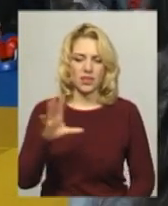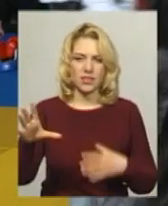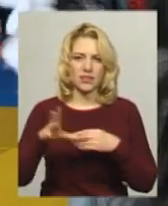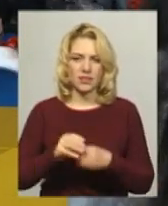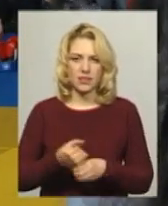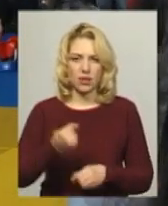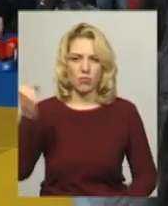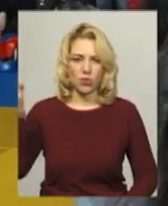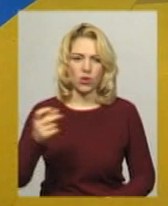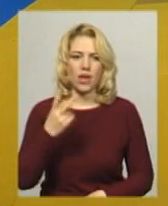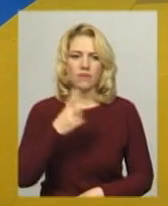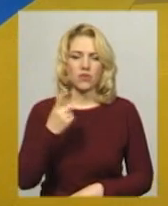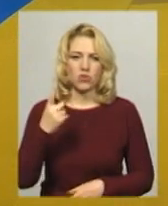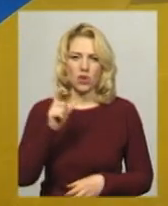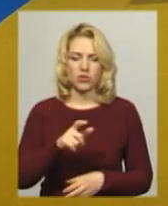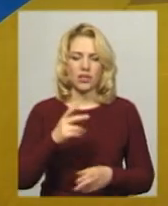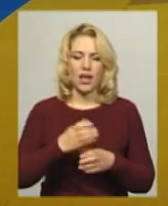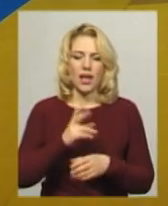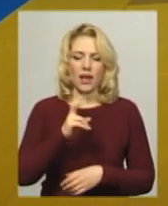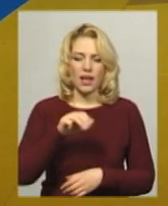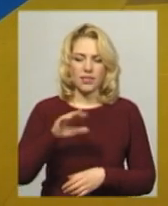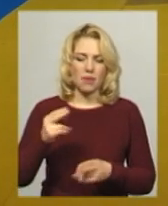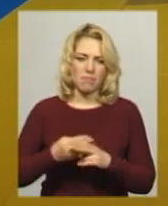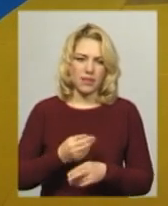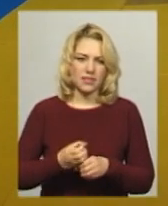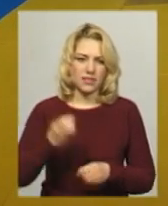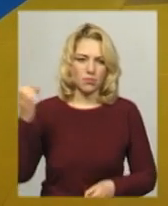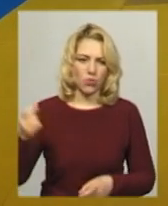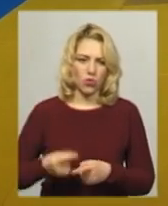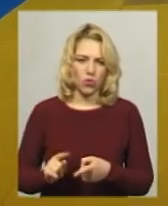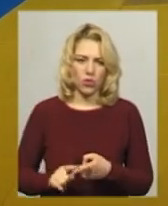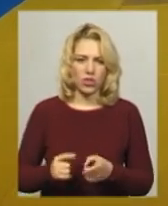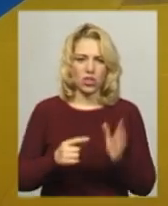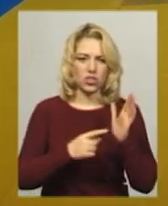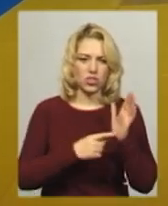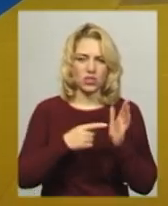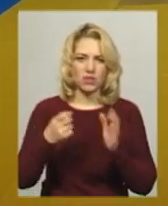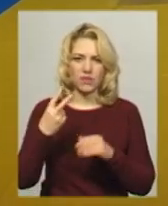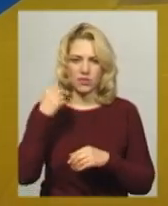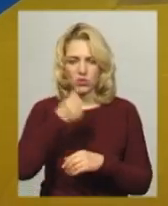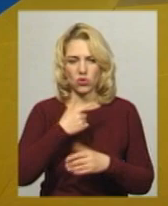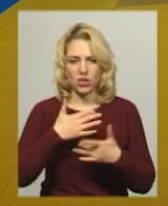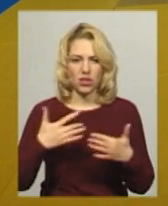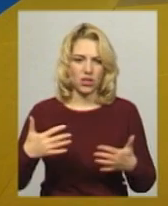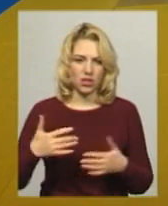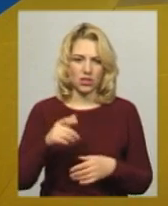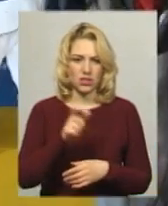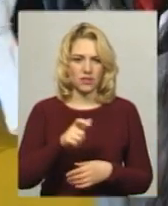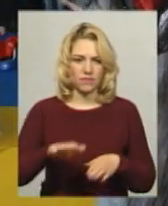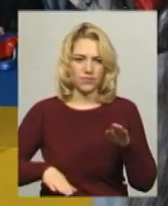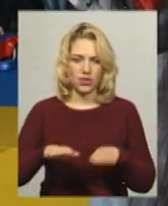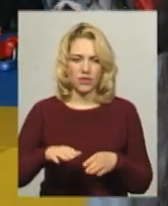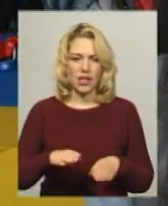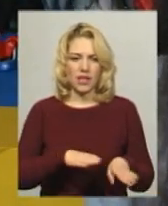людина – ката без зброї. На чемпіонаті спортсмени змагалися від 6 до 16 років, різного рівня підготовки, розповідає Вероніка Білуус.